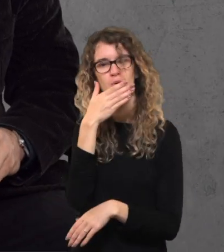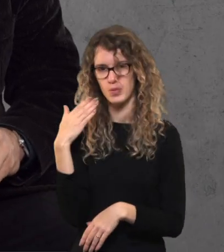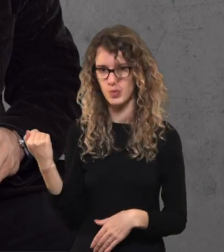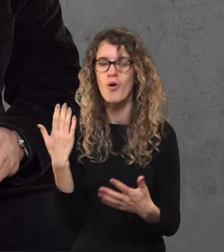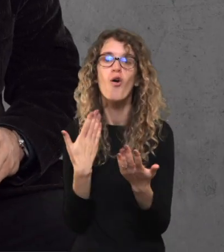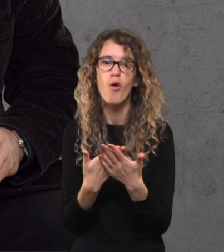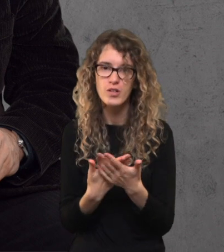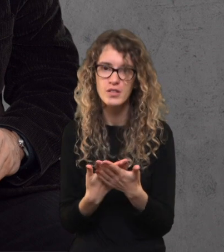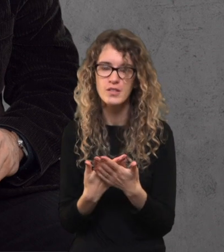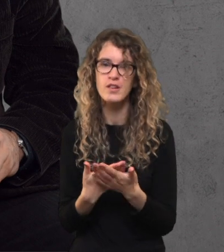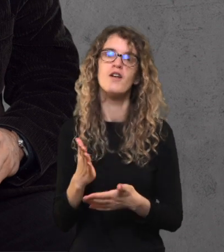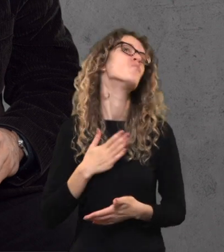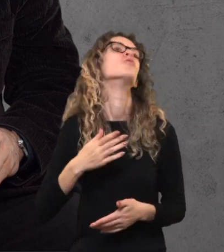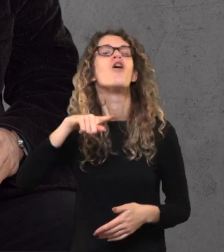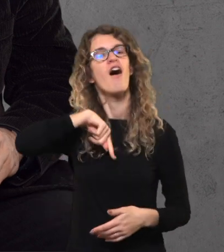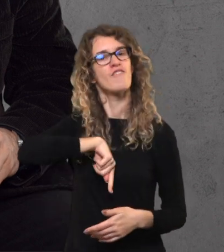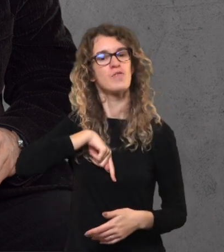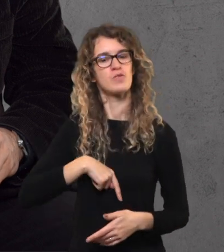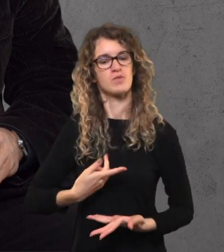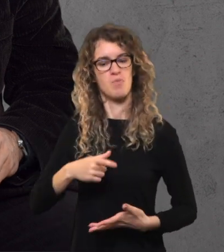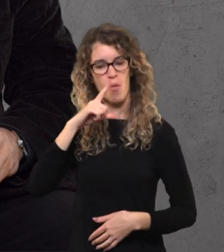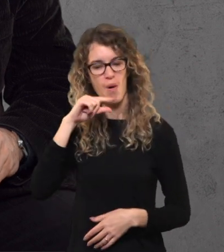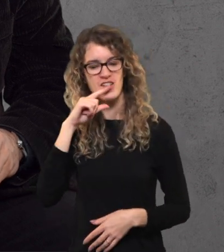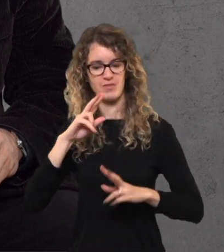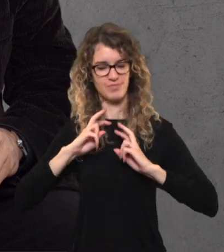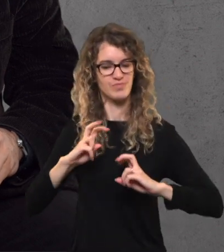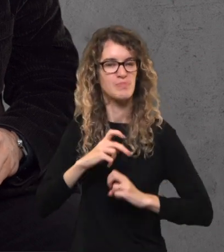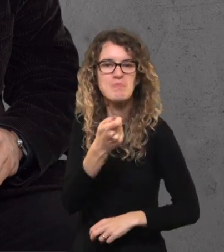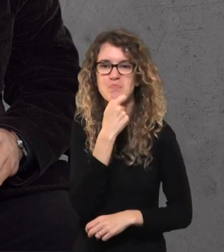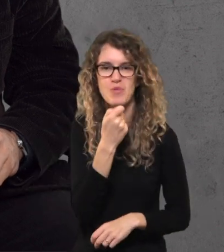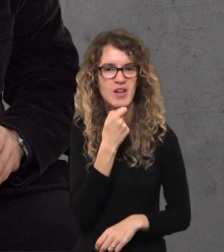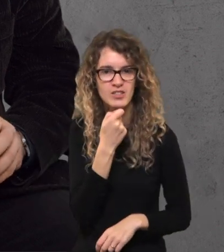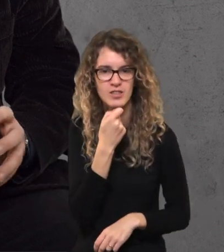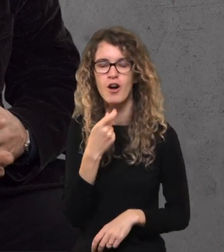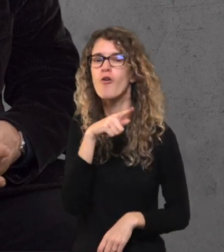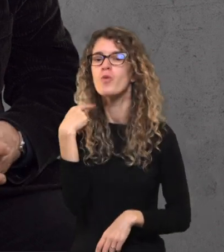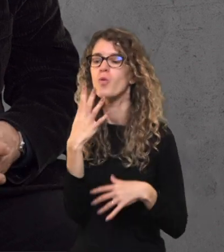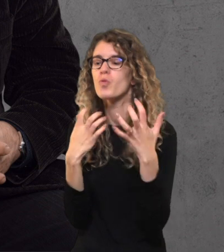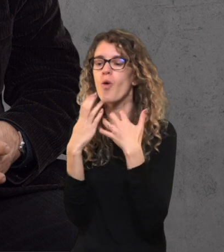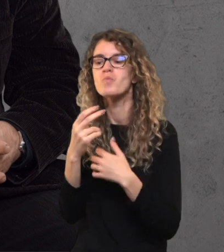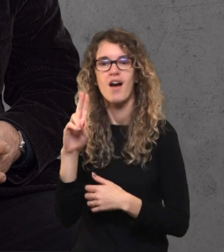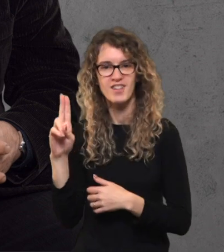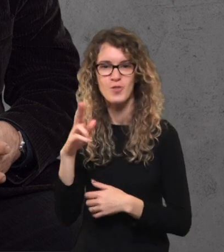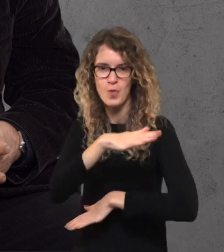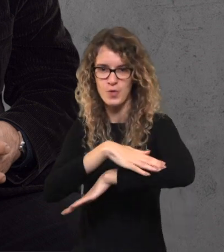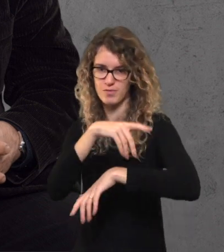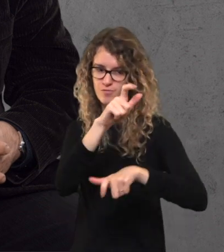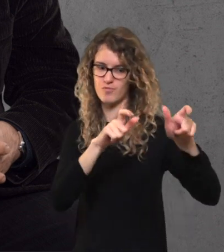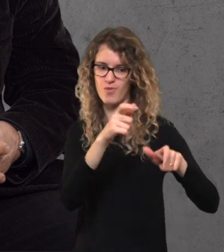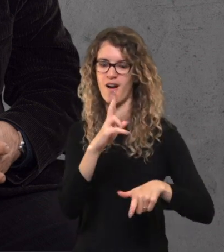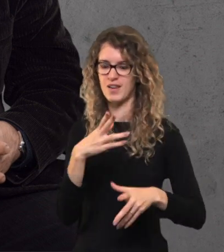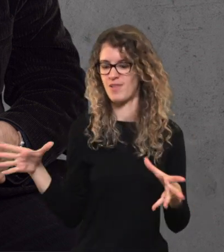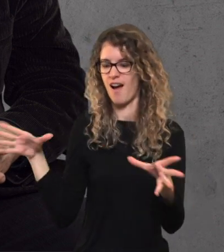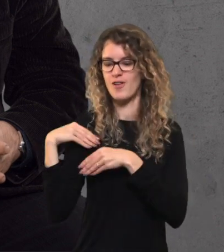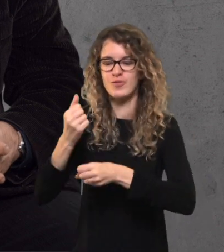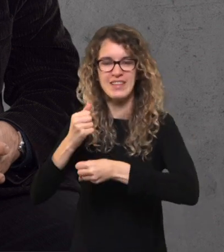suprantama. Už tai, kad, reiškia, mūsų tie vidus jisai yra mažai pažintas. Ir labiausiai to domisi užsieniečiai, kuriem reikia su mumis